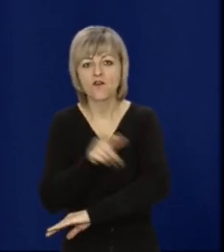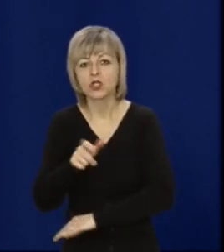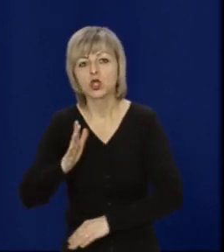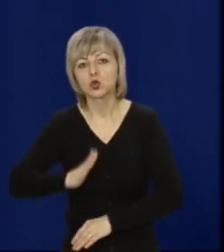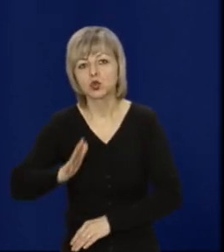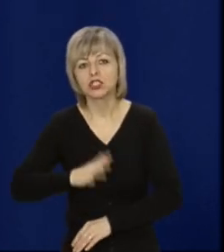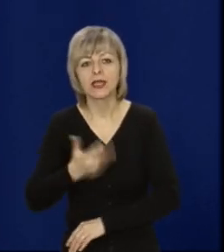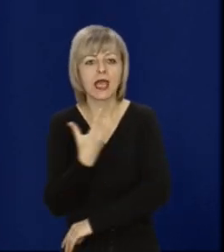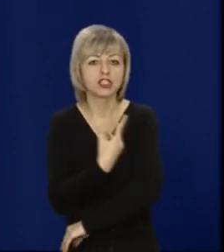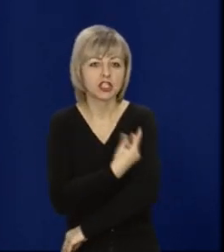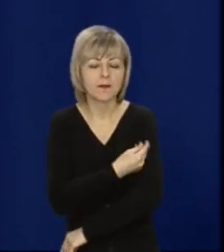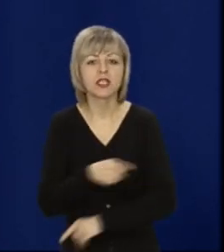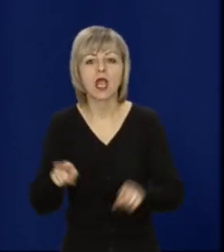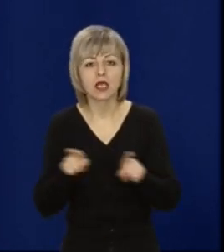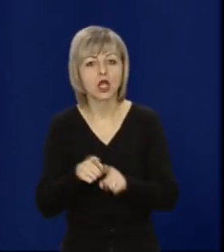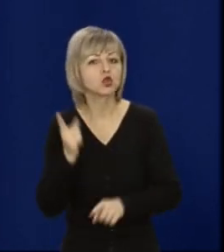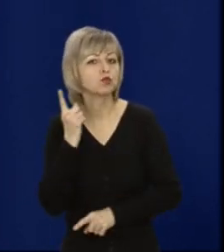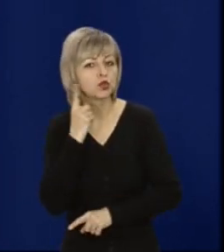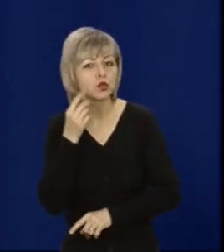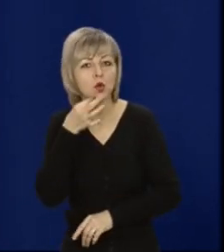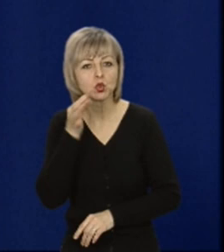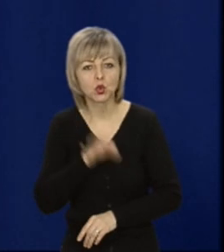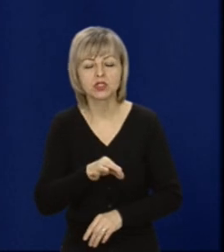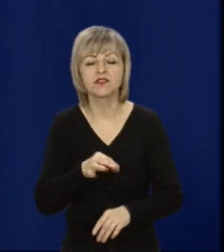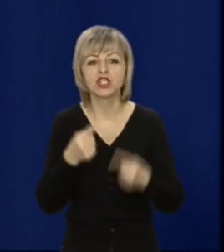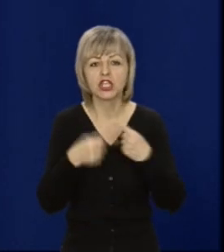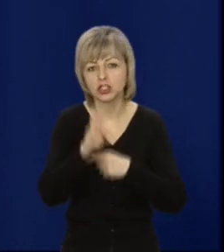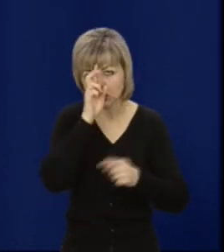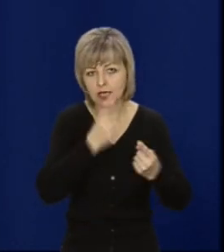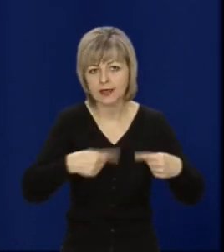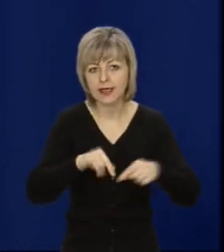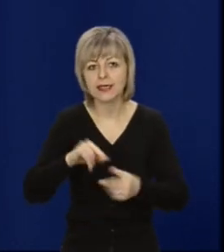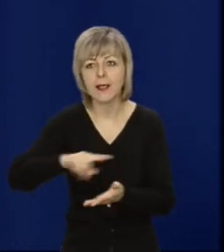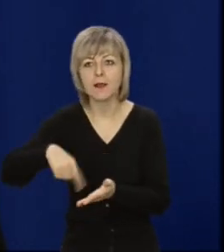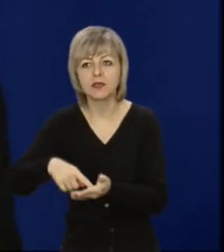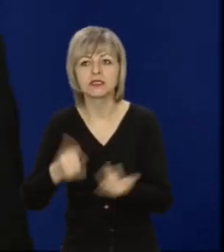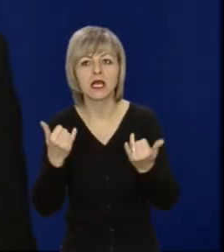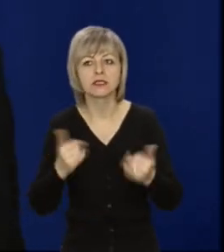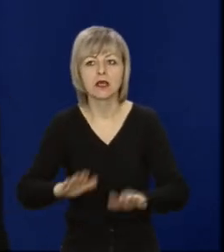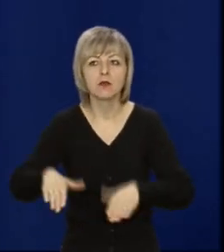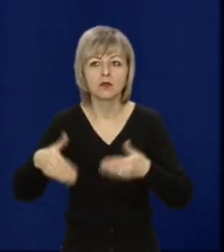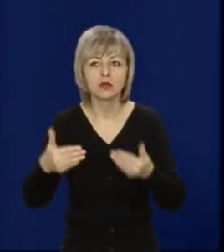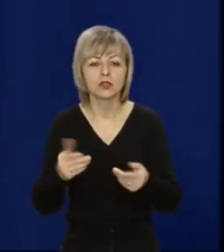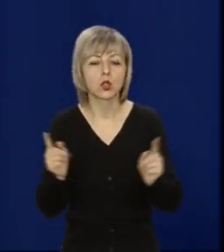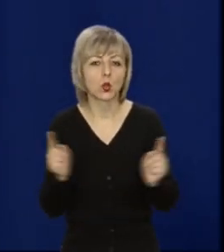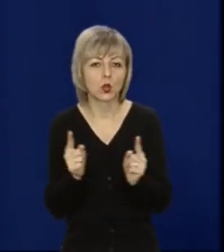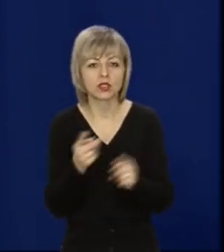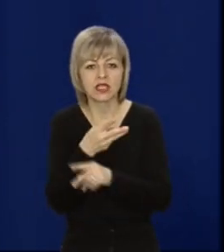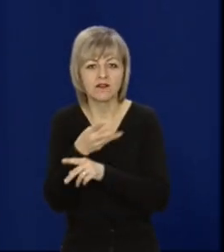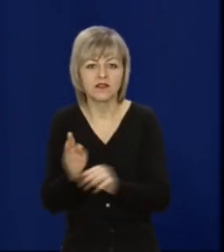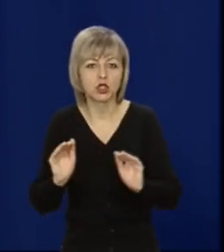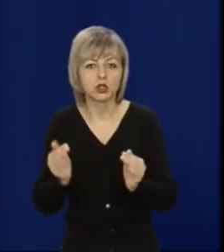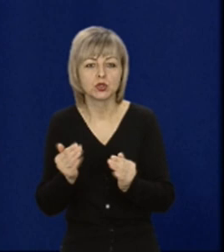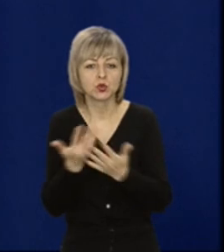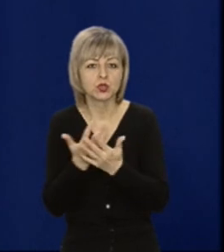очікують нащеплення, а також почуємо досвід інших країн та міст. А зараз пропоную короткий відеосюжет, як і